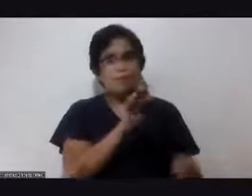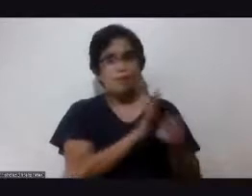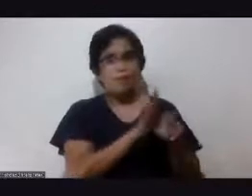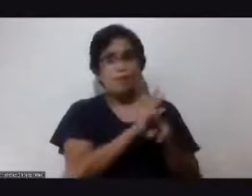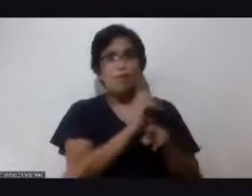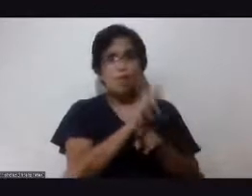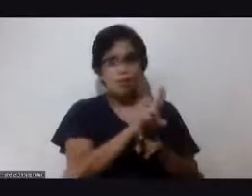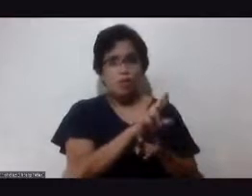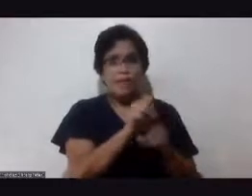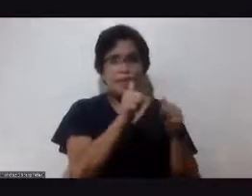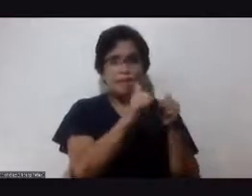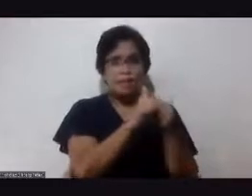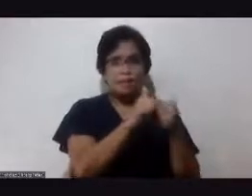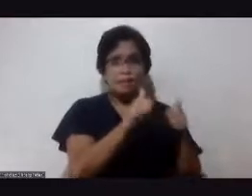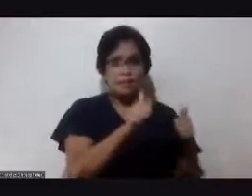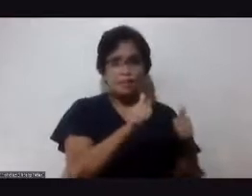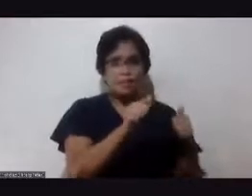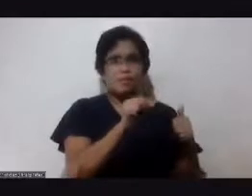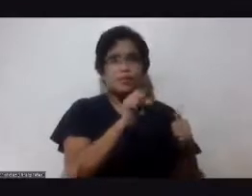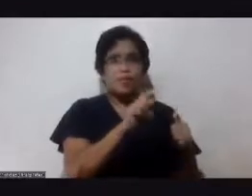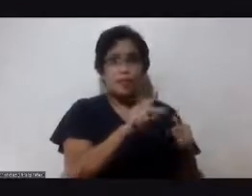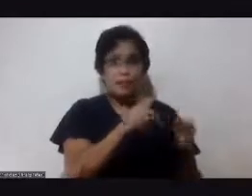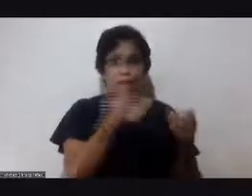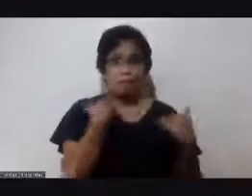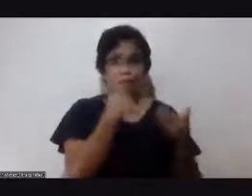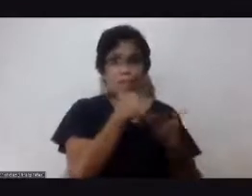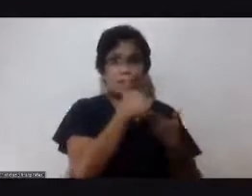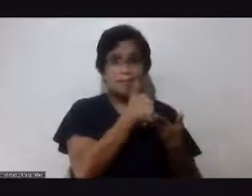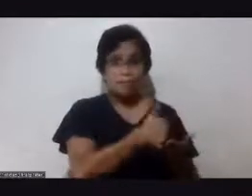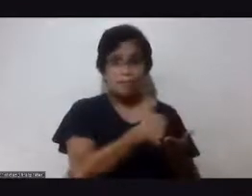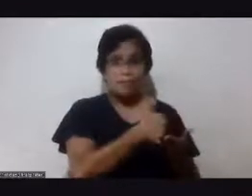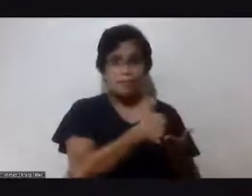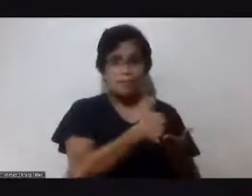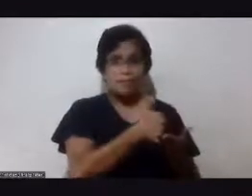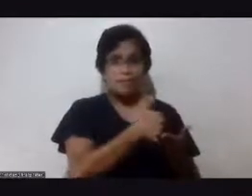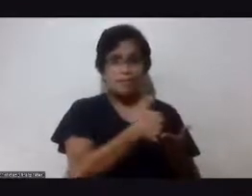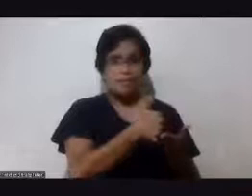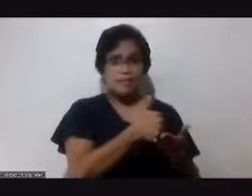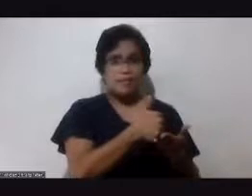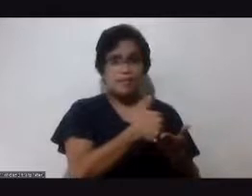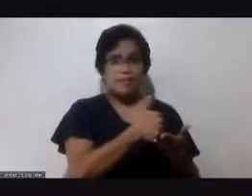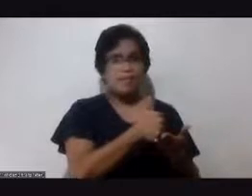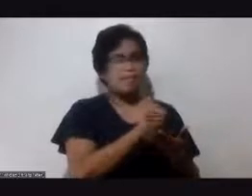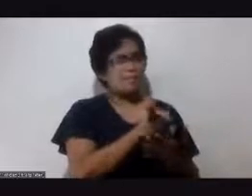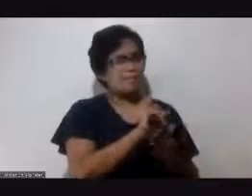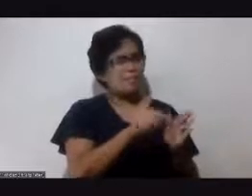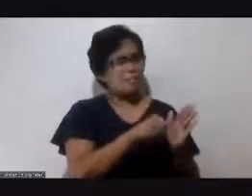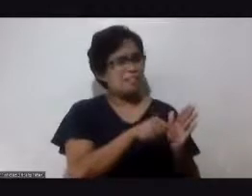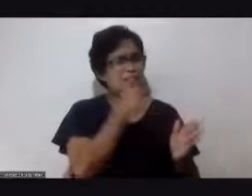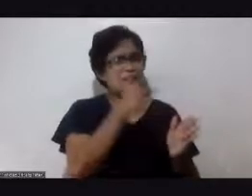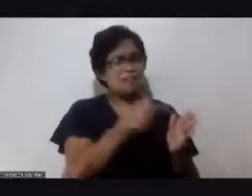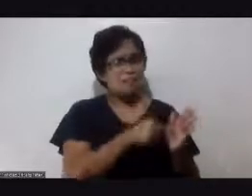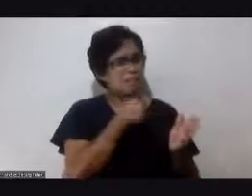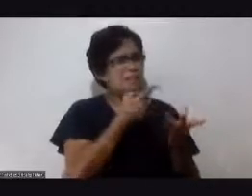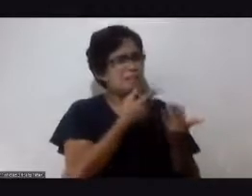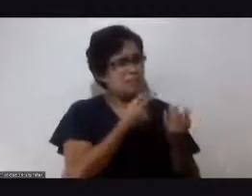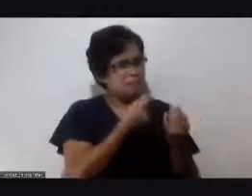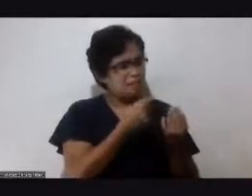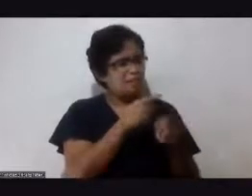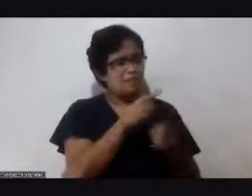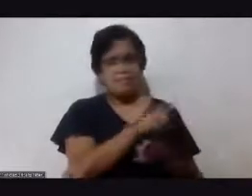Or meron naman makakatulong sa kanila na even as they paminsan-minsan na nagagawa meron naman